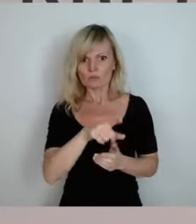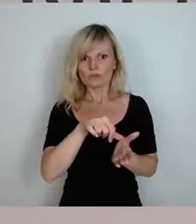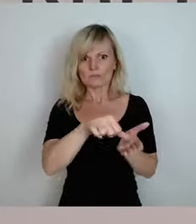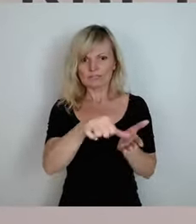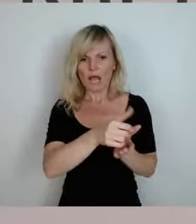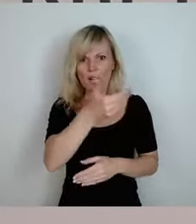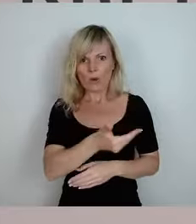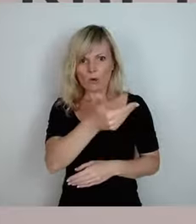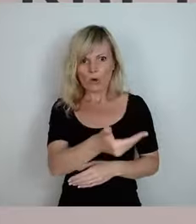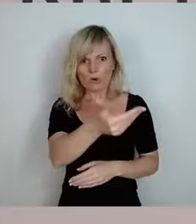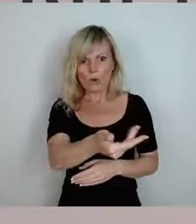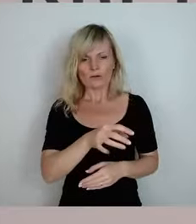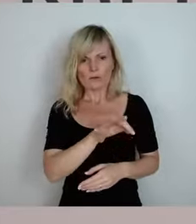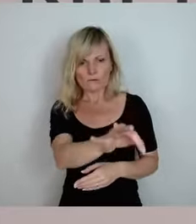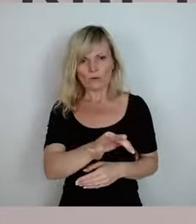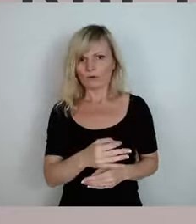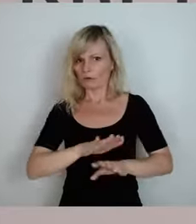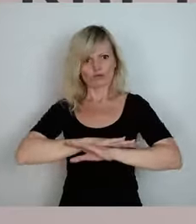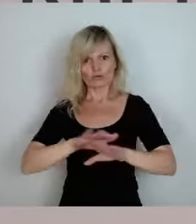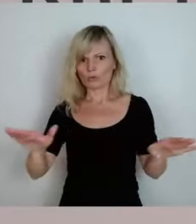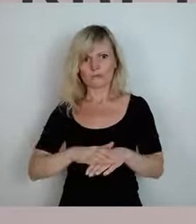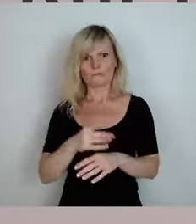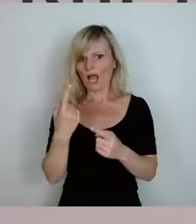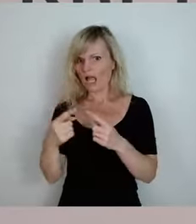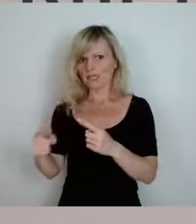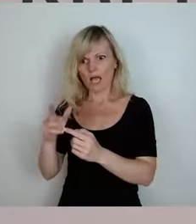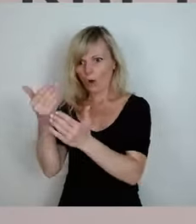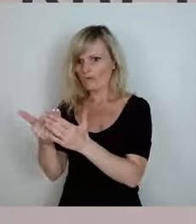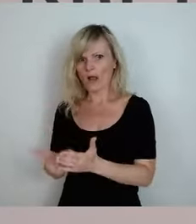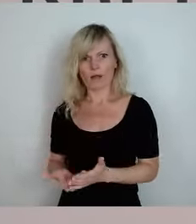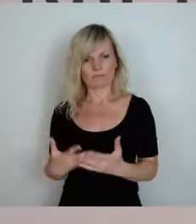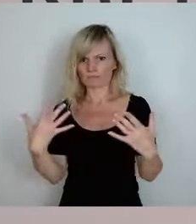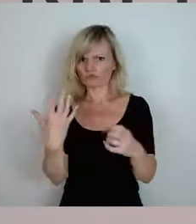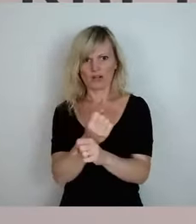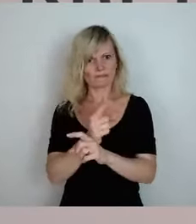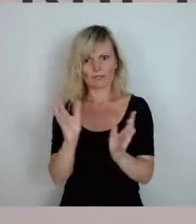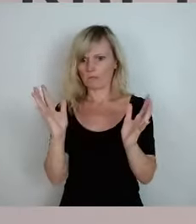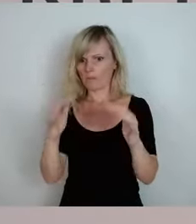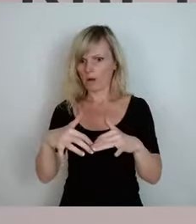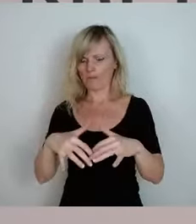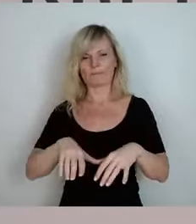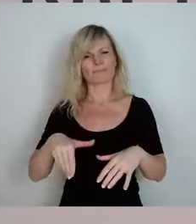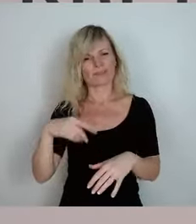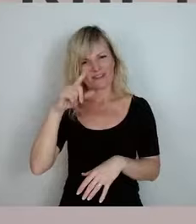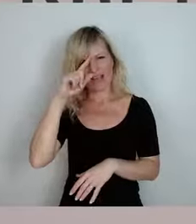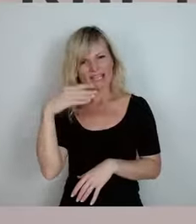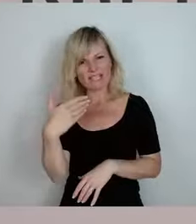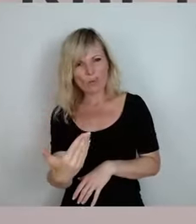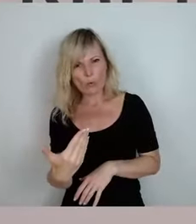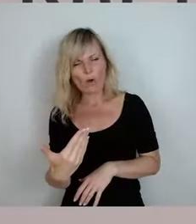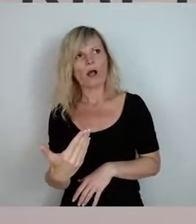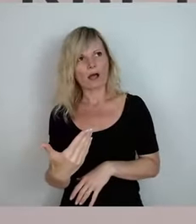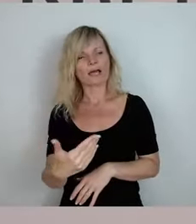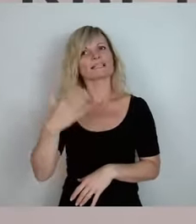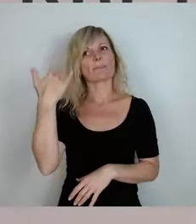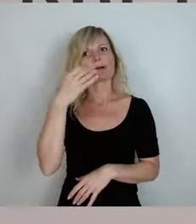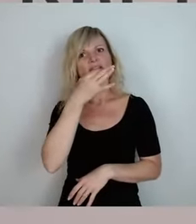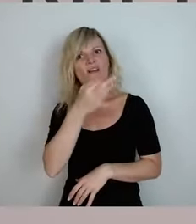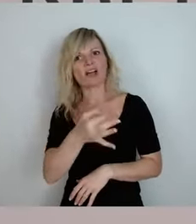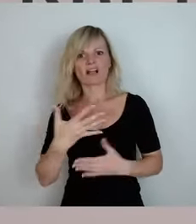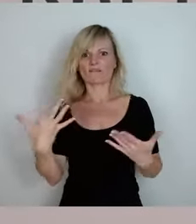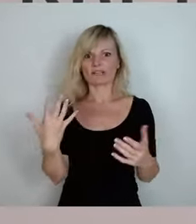wäre Schluss und zwar für alle anderen Aufgaben. Und wenn man das weiß, war damals die Frage, was machst du jetzt? Und wir haben